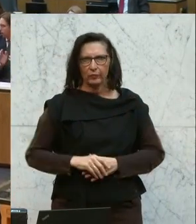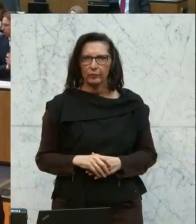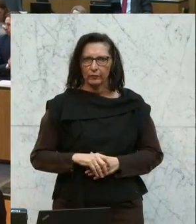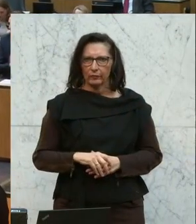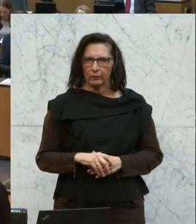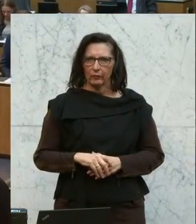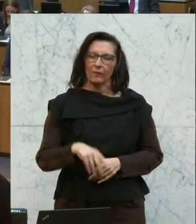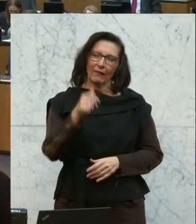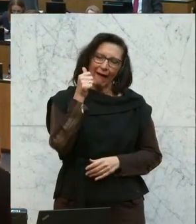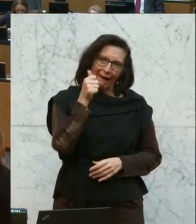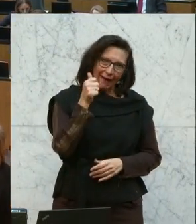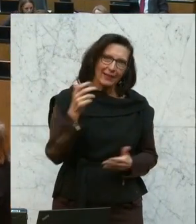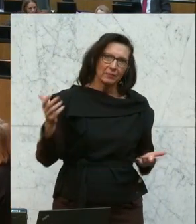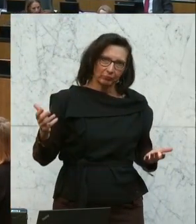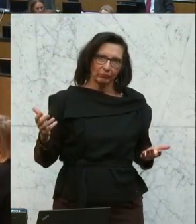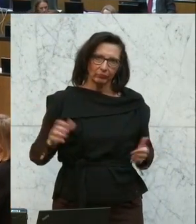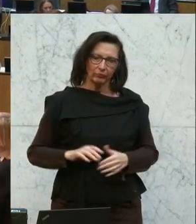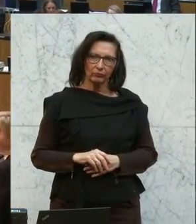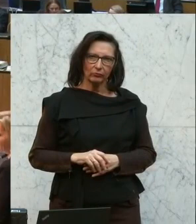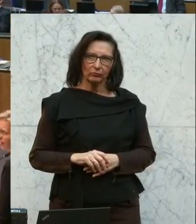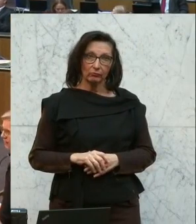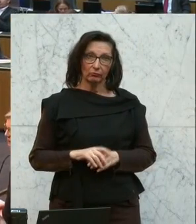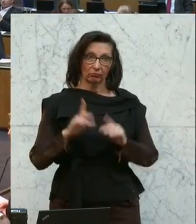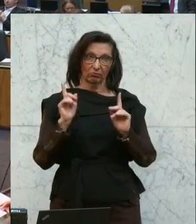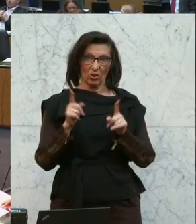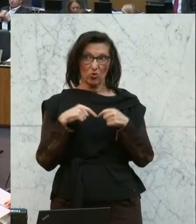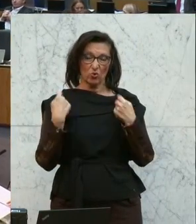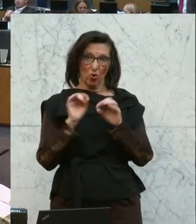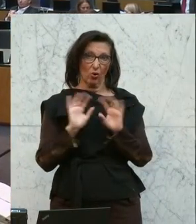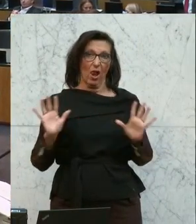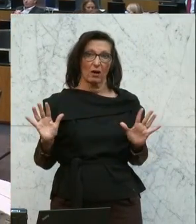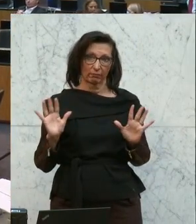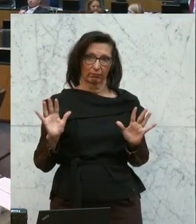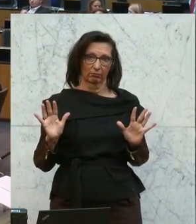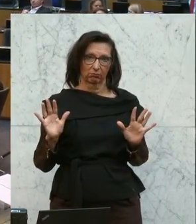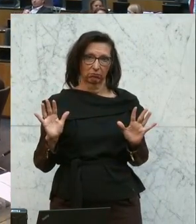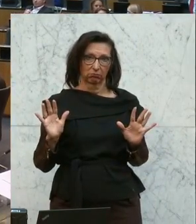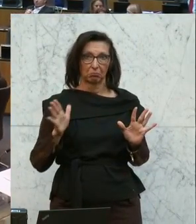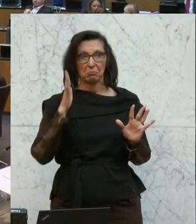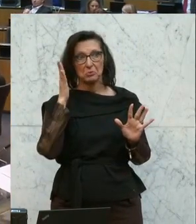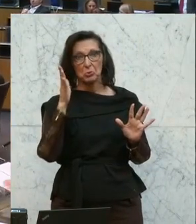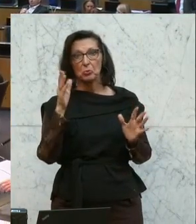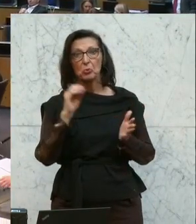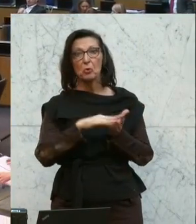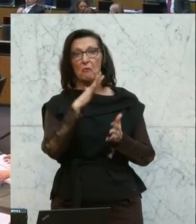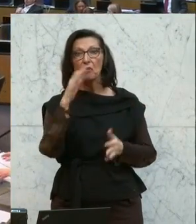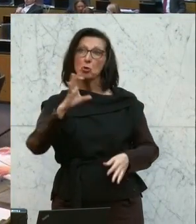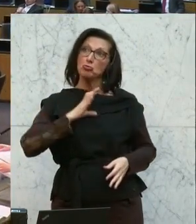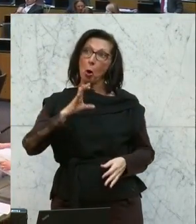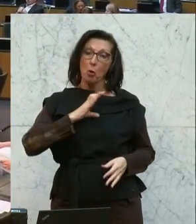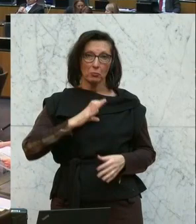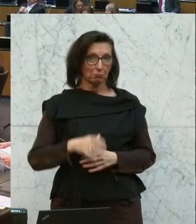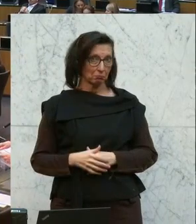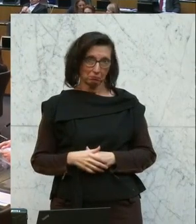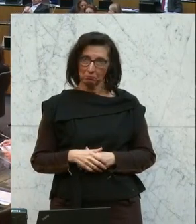Weil eines muss uns klar sein. Wir werden nicht mehr viele Chancen dafür bekommen. Die